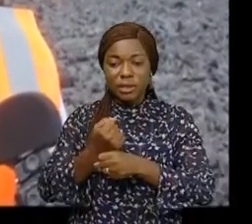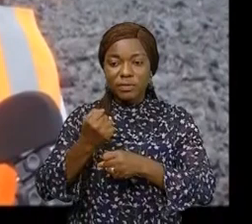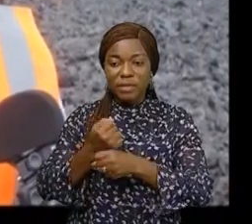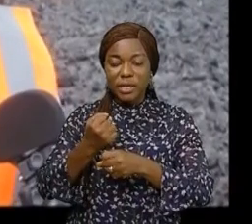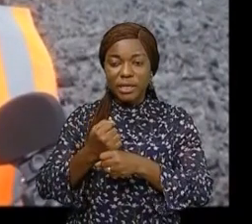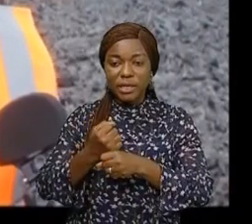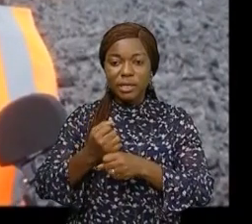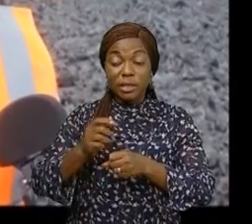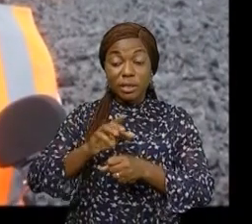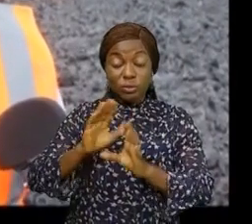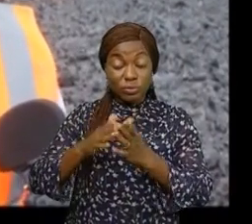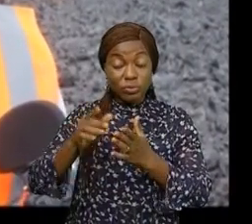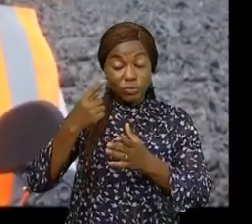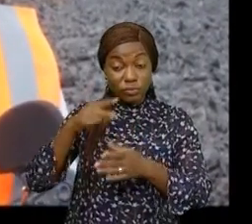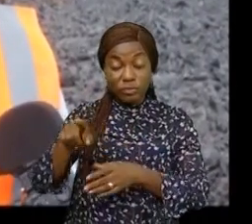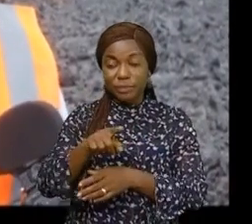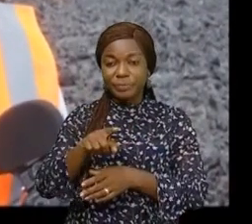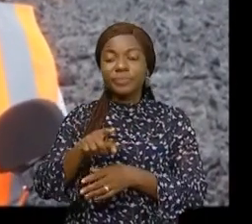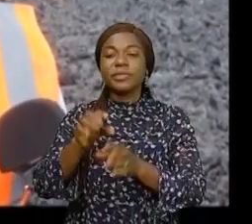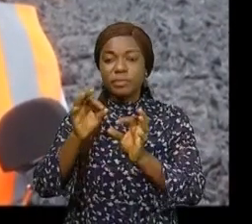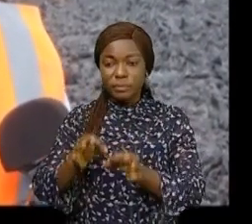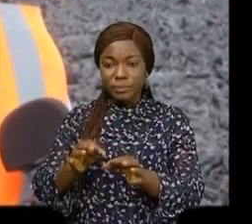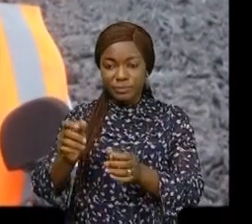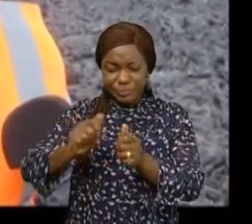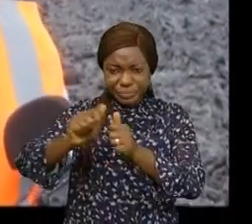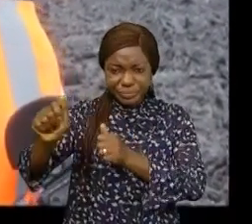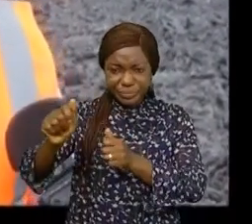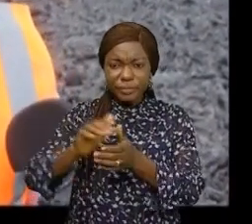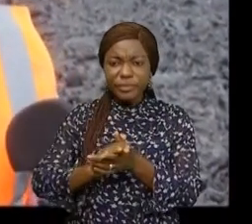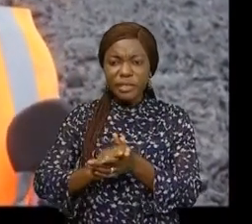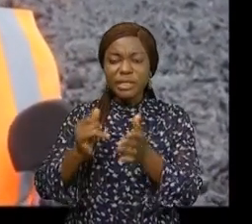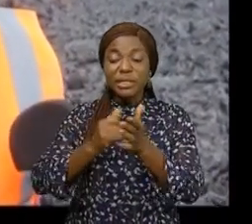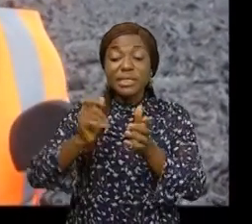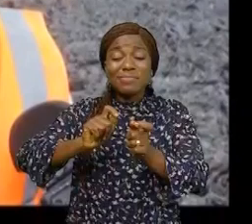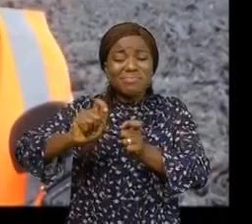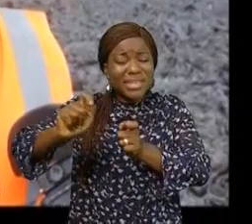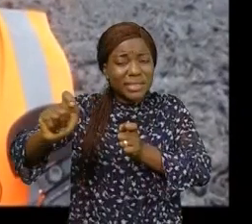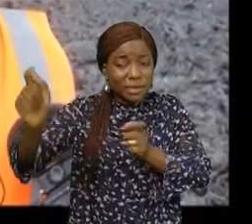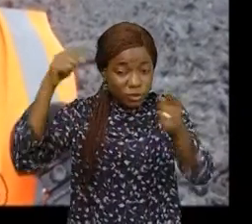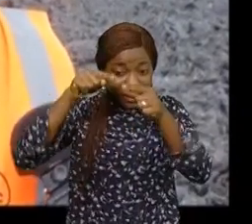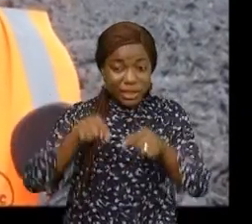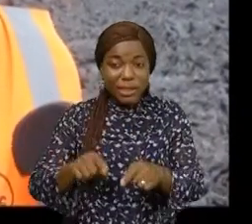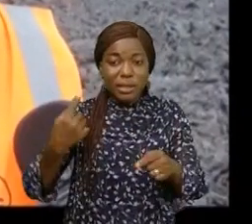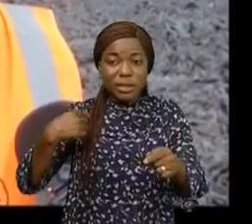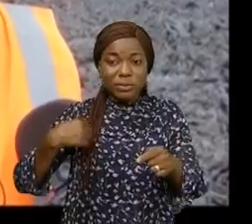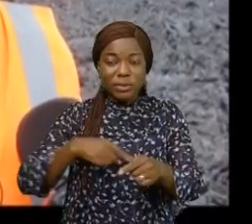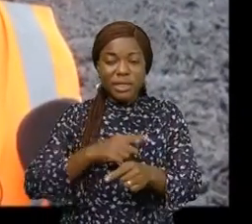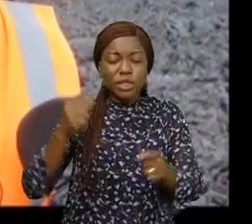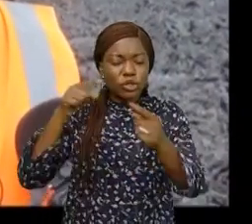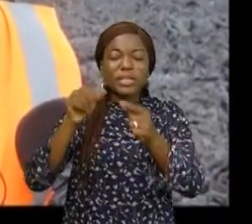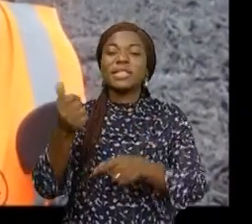ce que vous voyez ici. Mais nous avons atteint une largeur de 6 mètres jusque là alors qu'il faut qu'on aille jusqu'à 10.